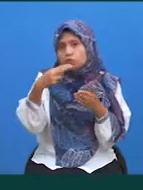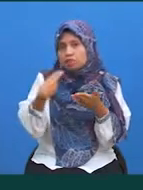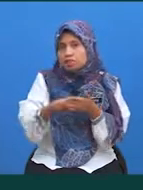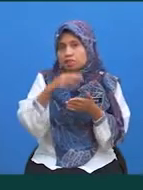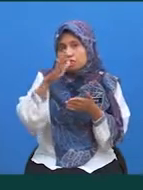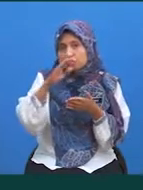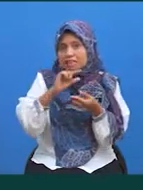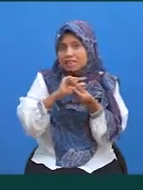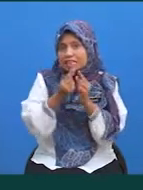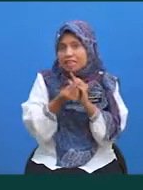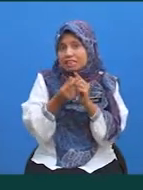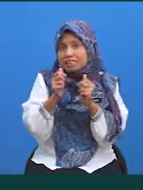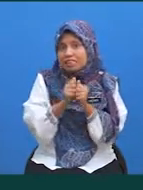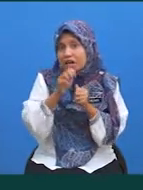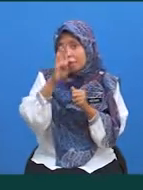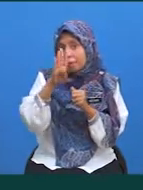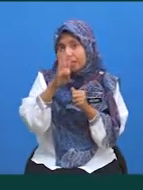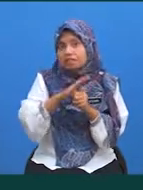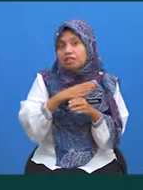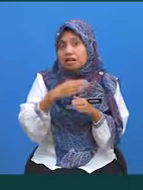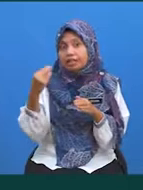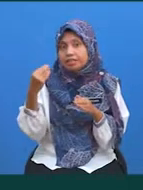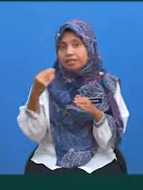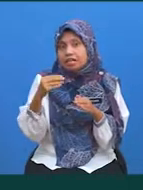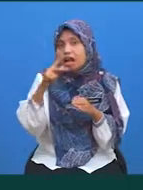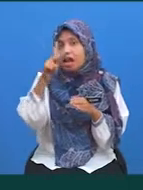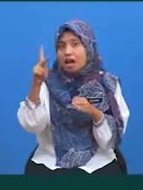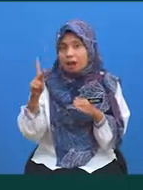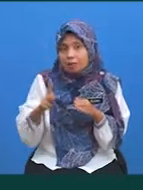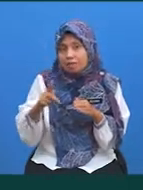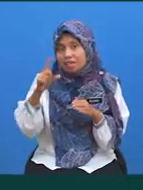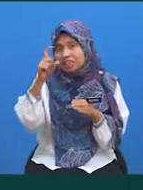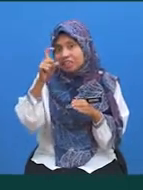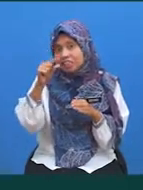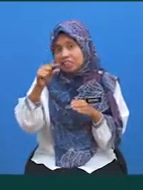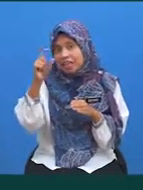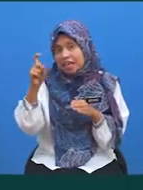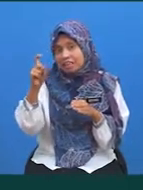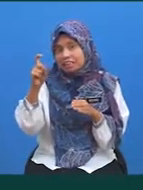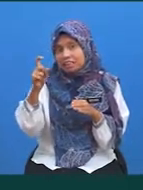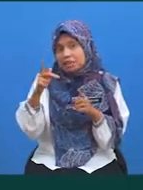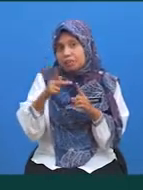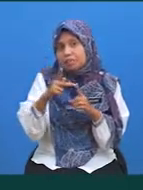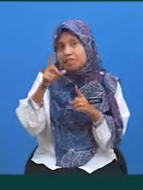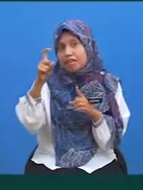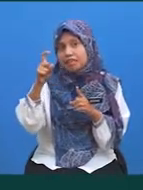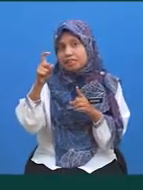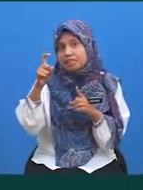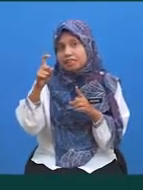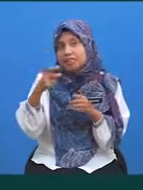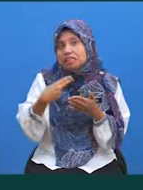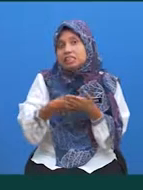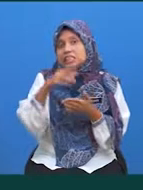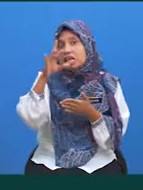diganti dengan 4 Dan, kameran GX terhadap X bagi 5 hingga